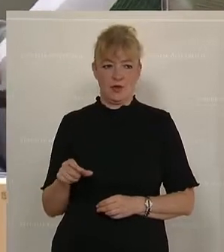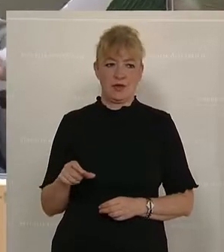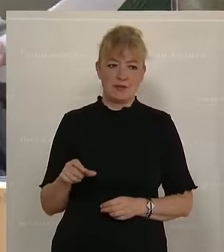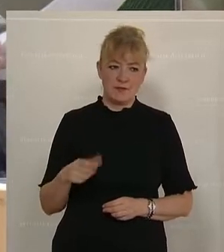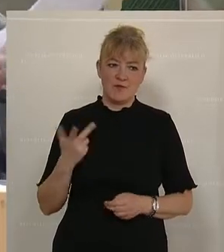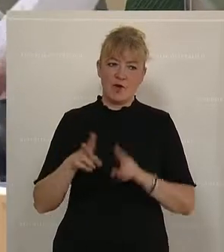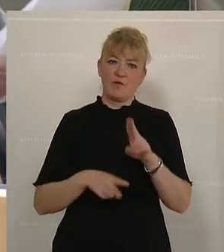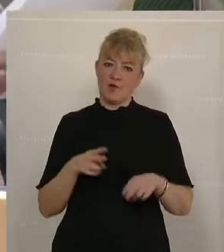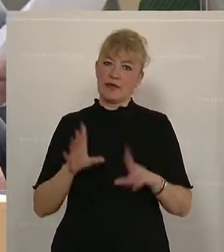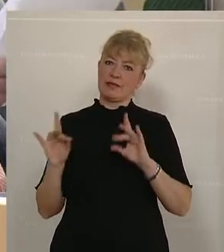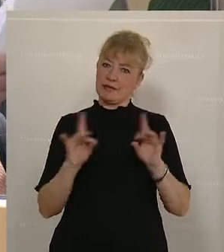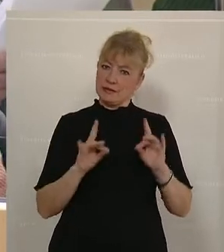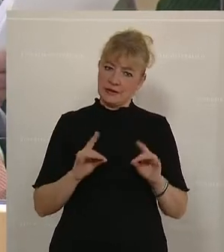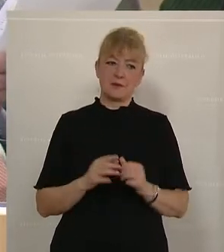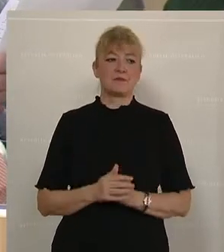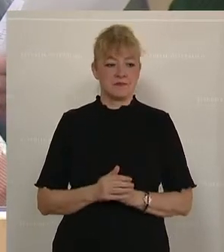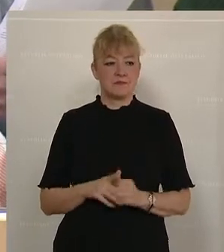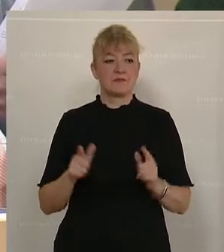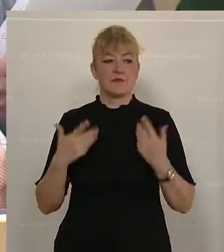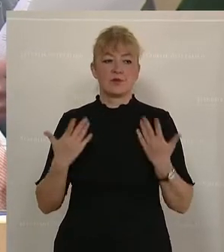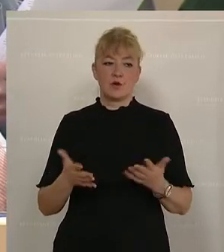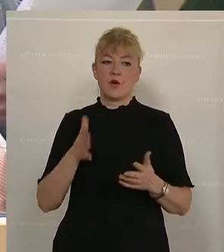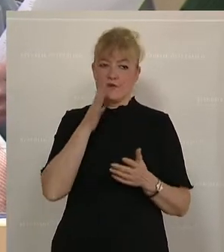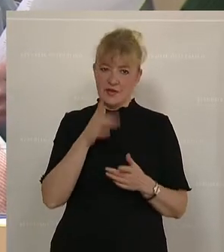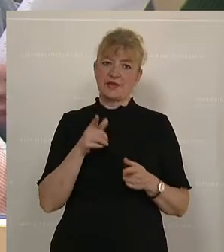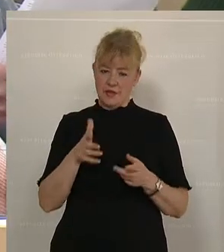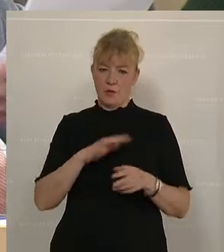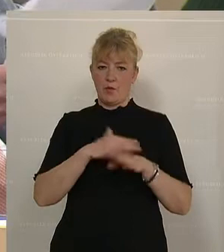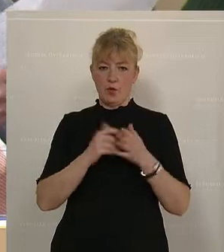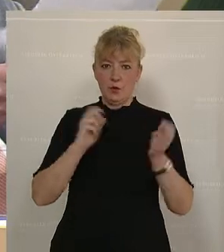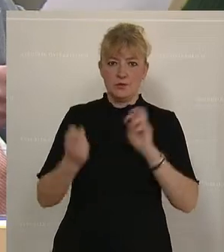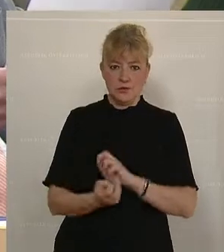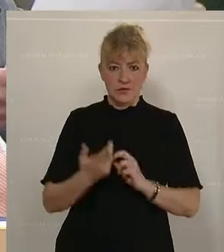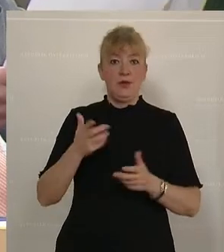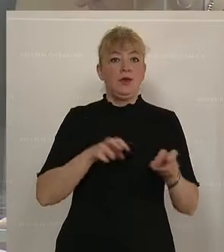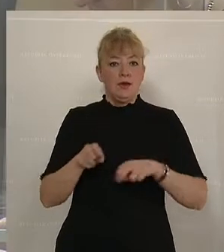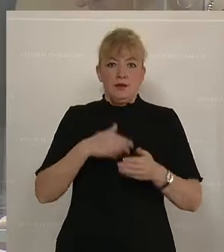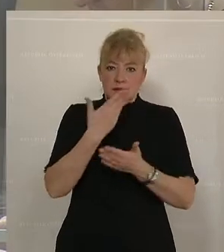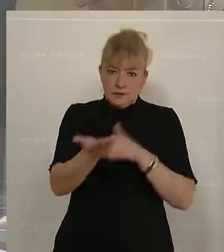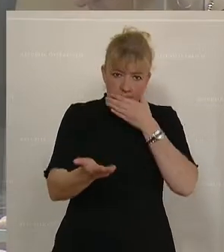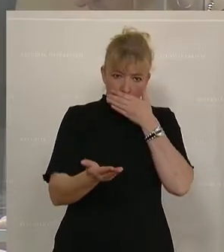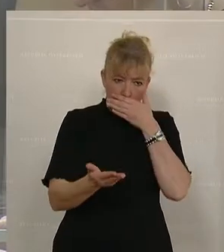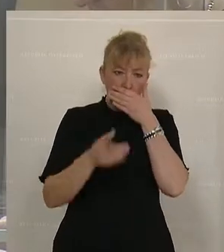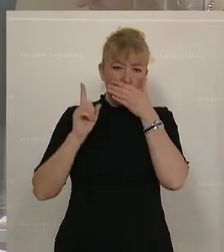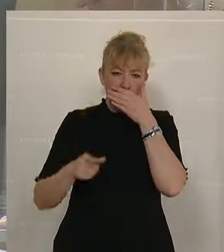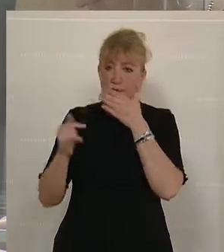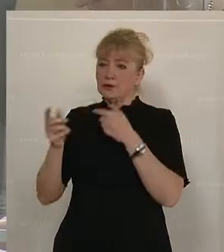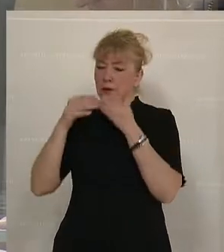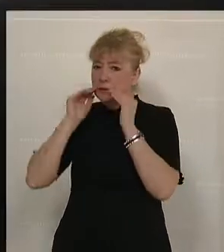in der Pflege auch tätig sind. Und so werden wir das Projekt umsetzen. Die Regierung liefert und Sie sollten sich aus dem Schmollwinkel herausbegeben. Dank.